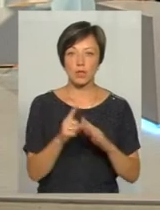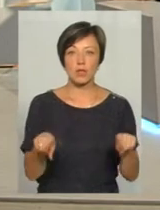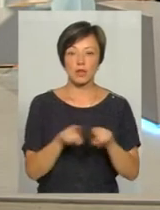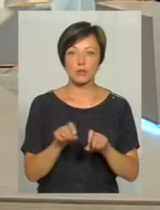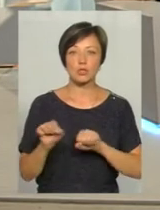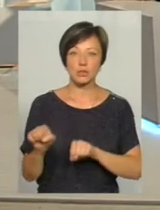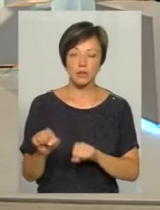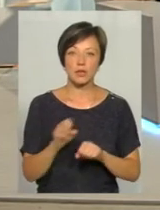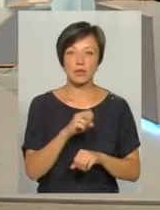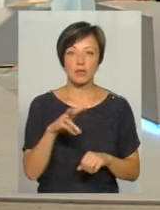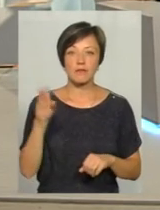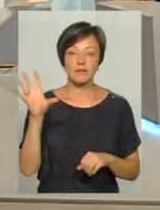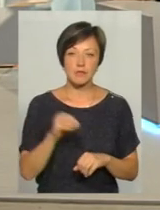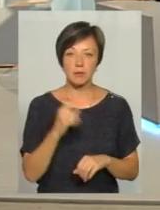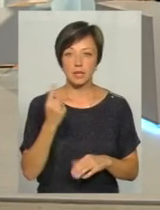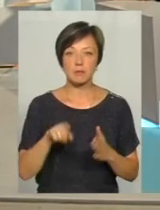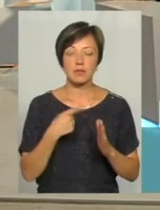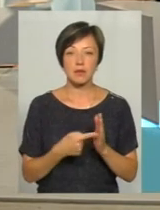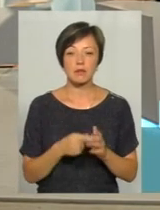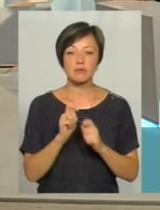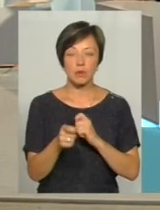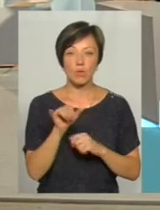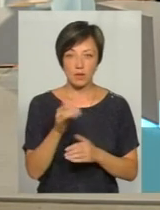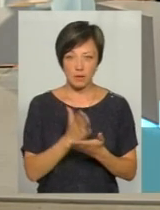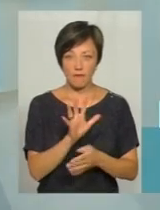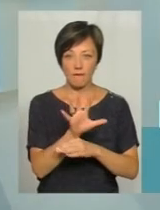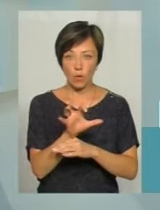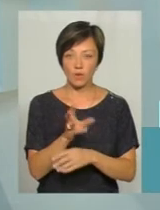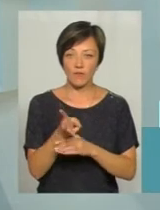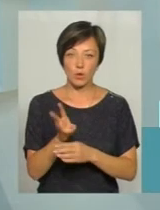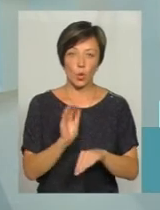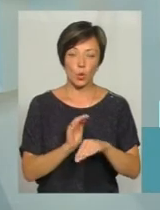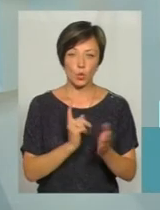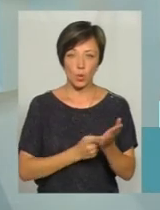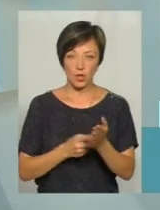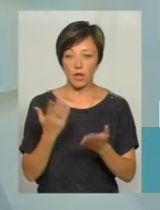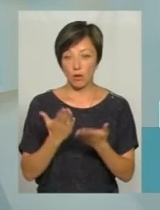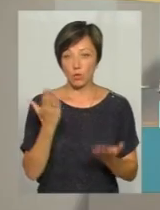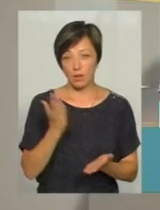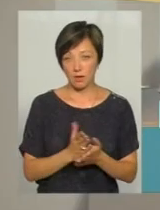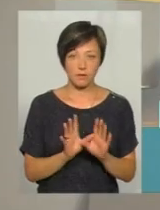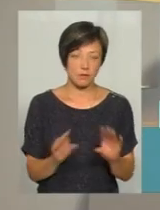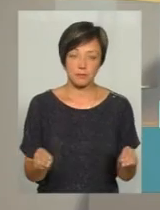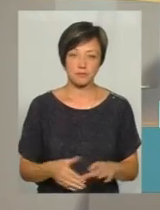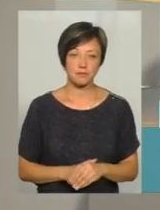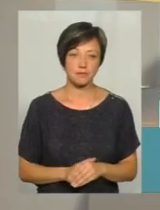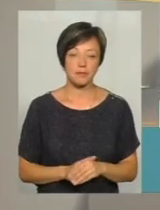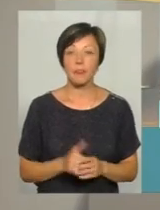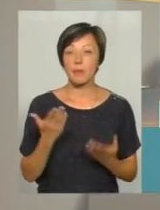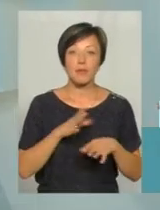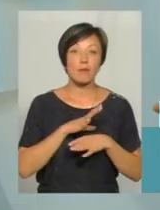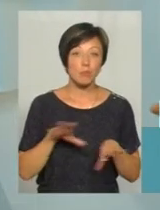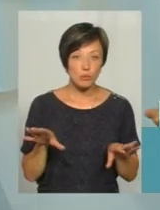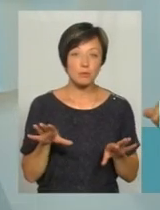захищати, але всі першим питанням задуть, у вас є фото-відео-докс? Якщо є, то вже все, вже все. Але якби не було,